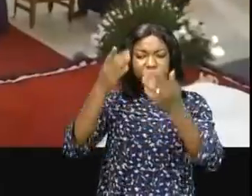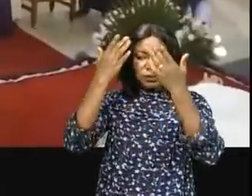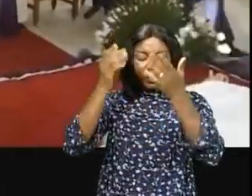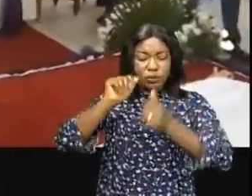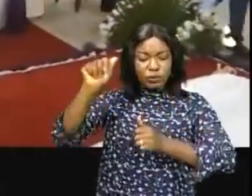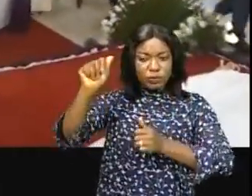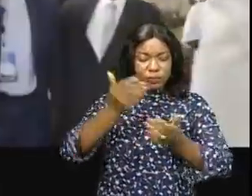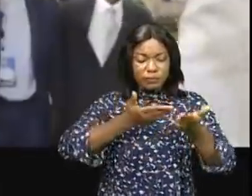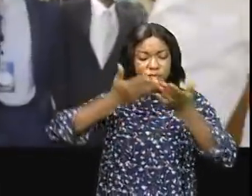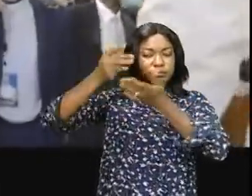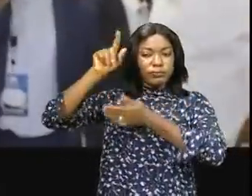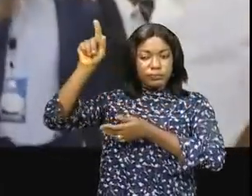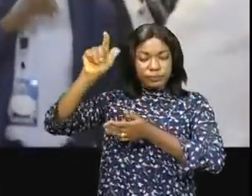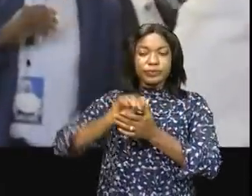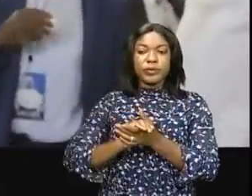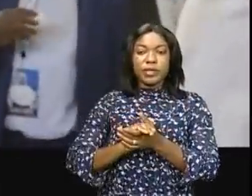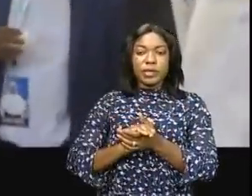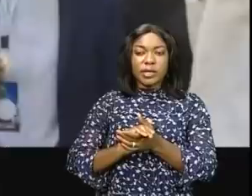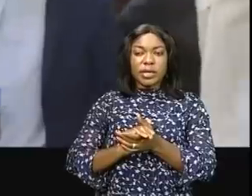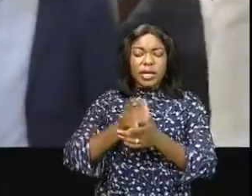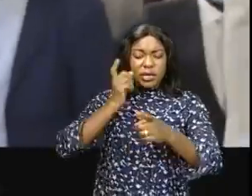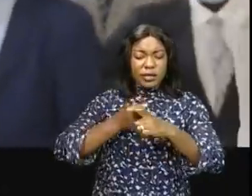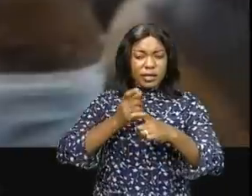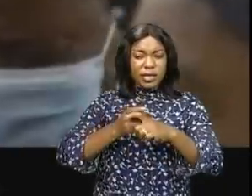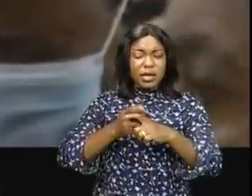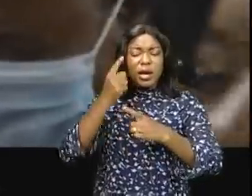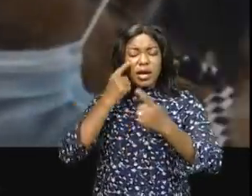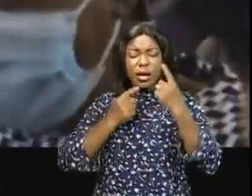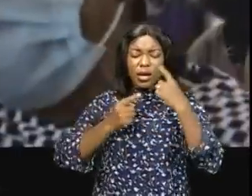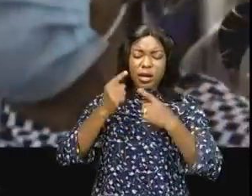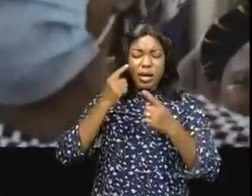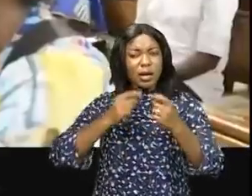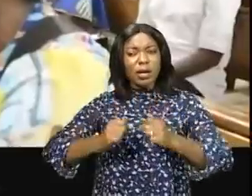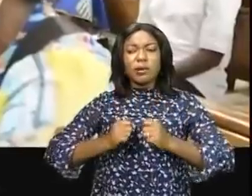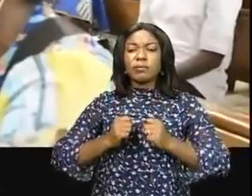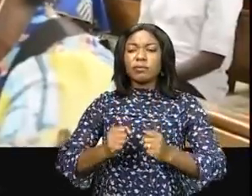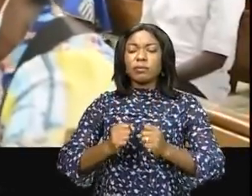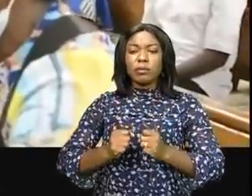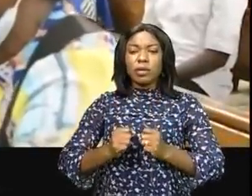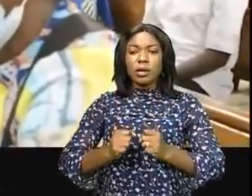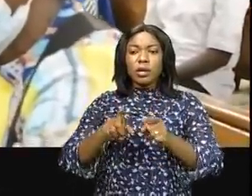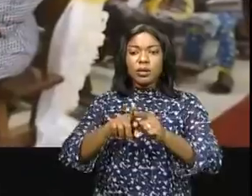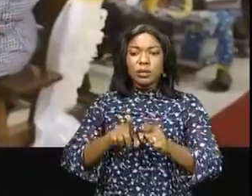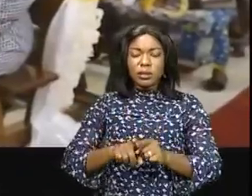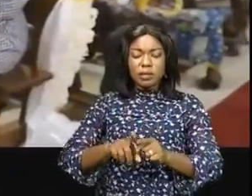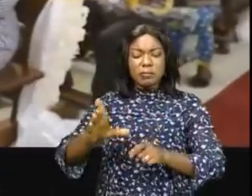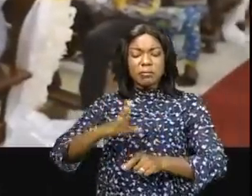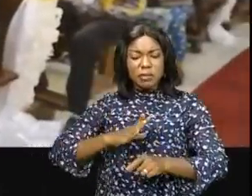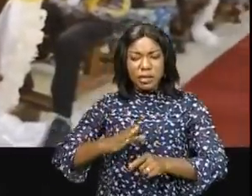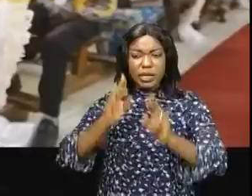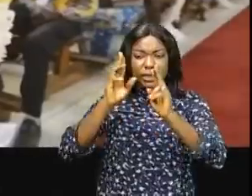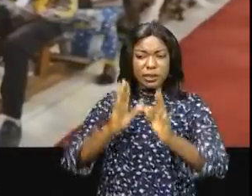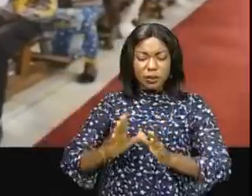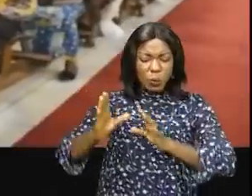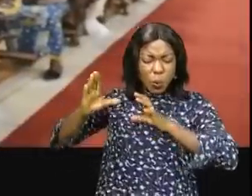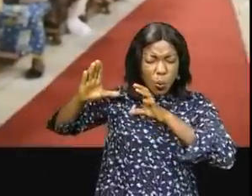sa félicité éternelle. Difficile de retenir ses larmes, les visages sont graves, c'est une longue procession qui commence. Les chrétiens sont venus